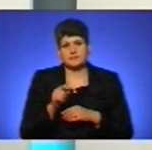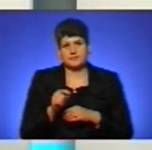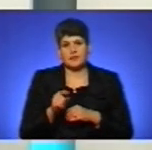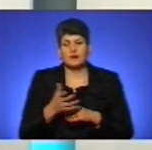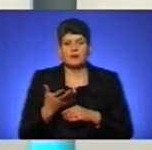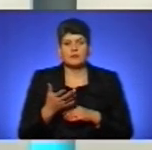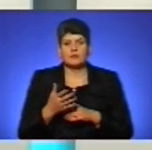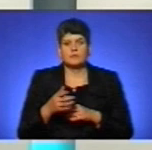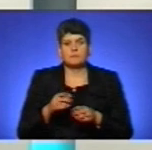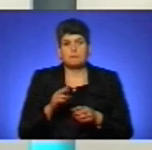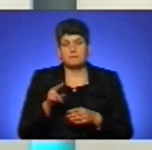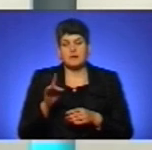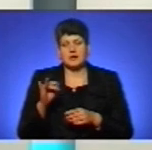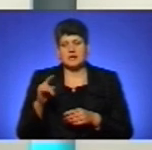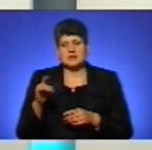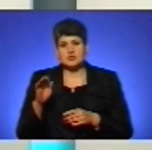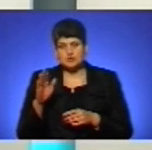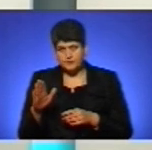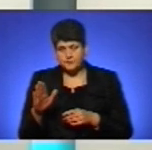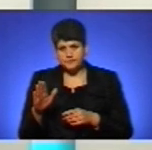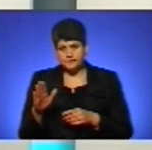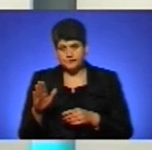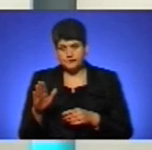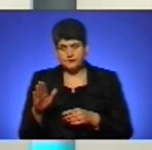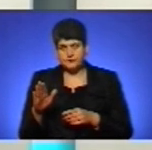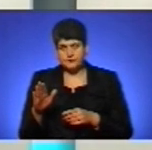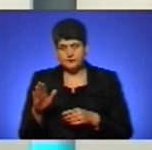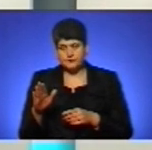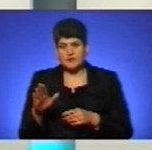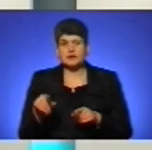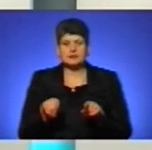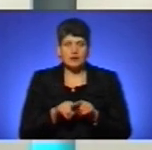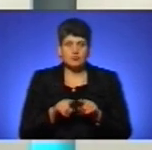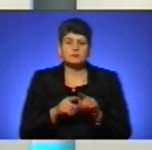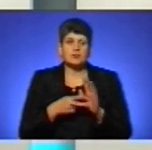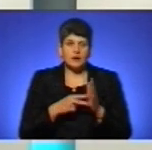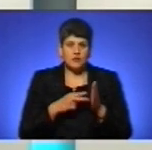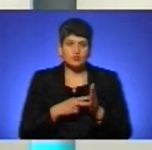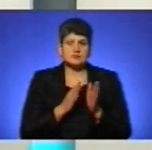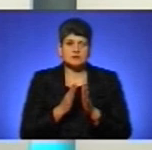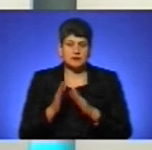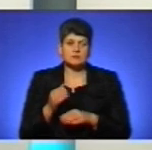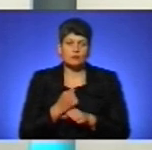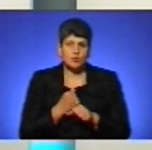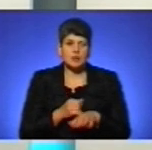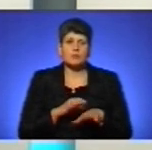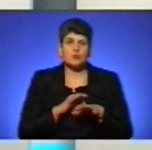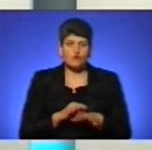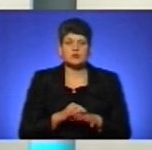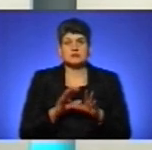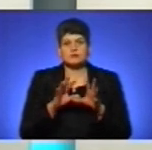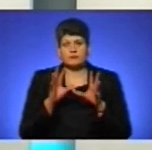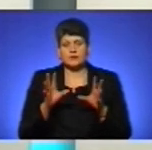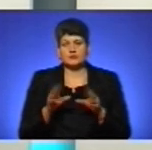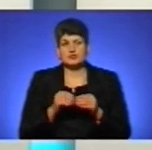військовослужбі, щоб ніхто не плутав, це також планомірна і системна робота, яка проводиться восени